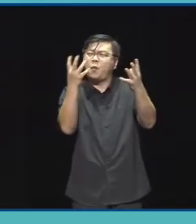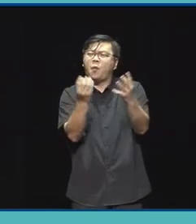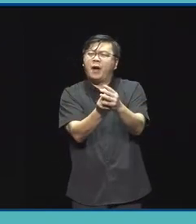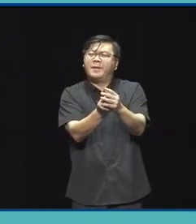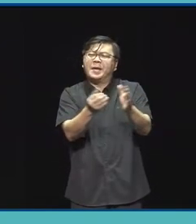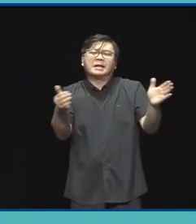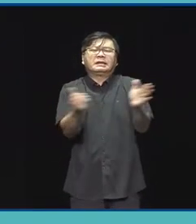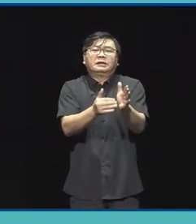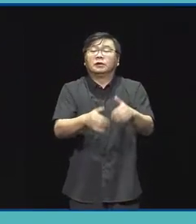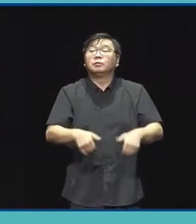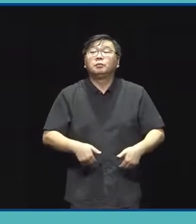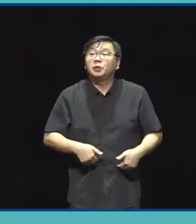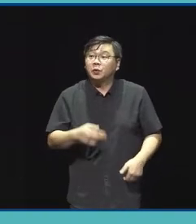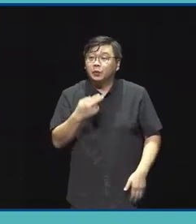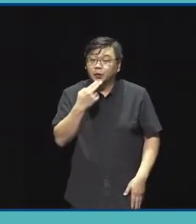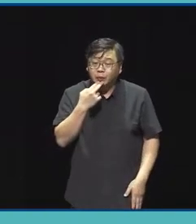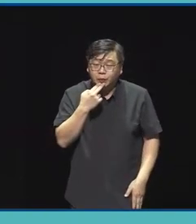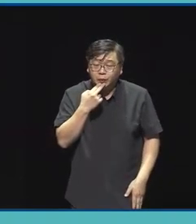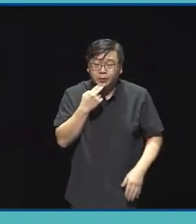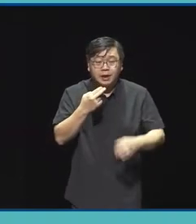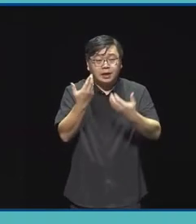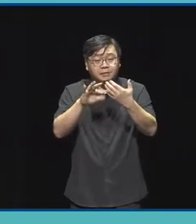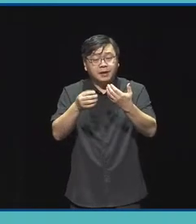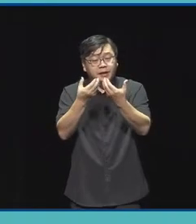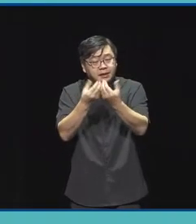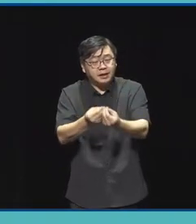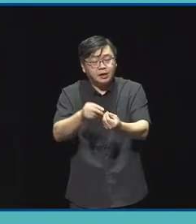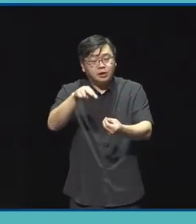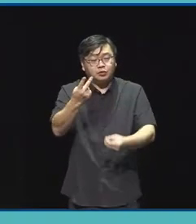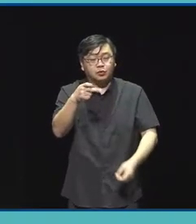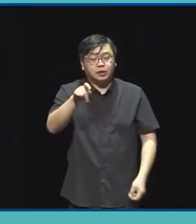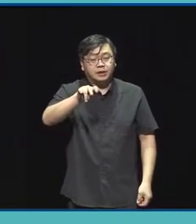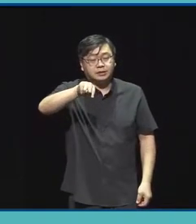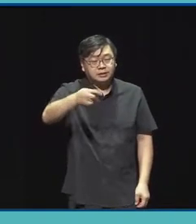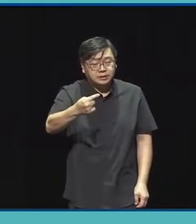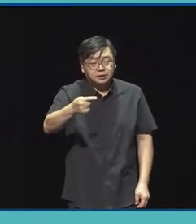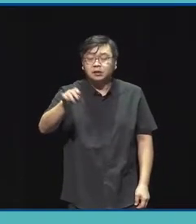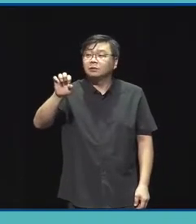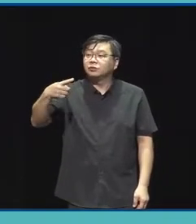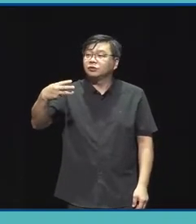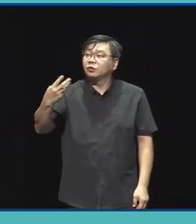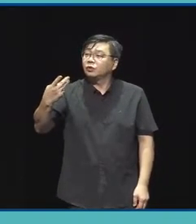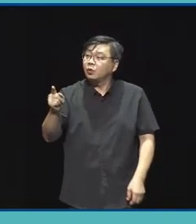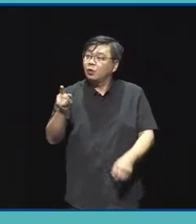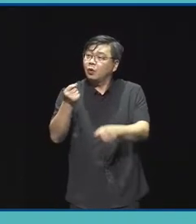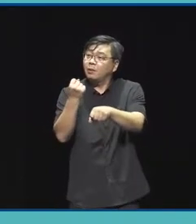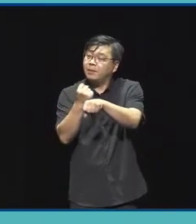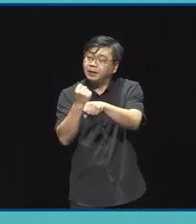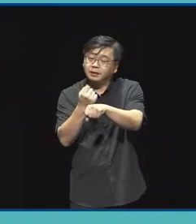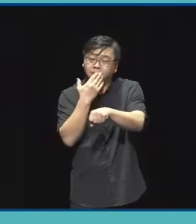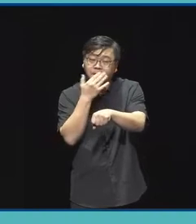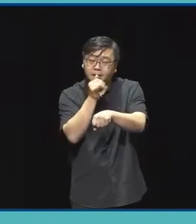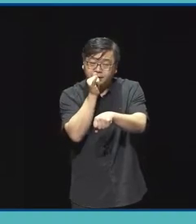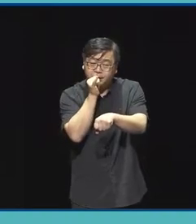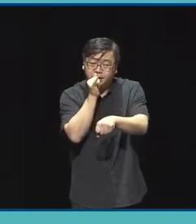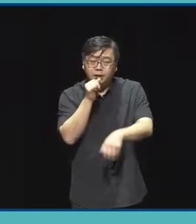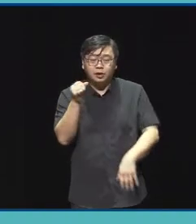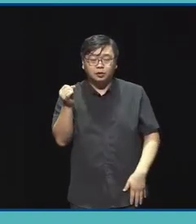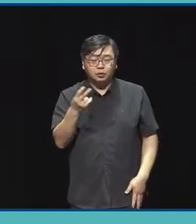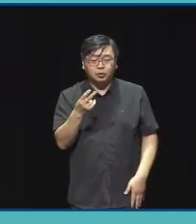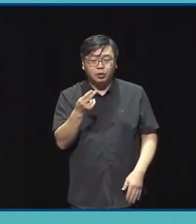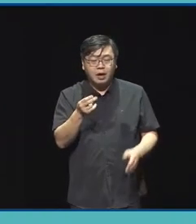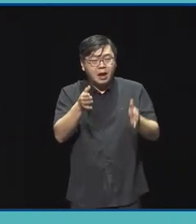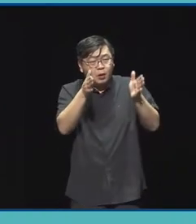프로토타입이나 시연 쇼케이스 등 여러 가지 형태들을 다 수용을 합니다 그리고 이 사업도 이런 과정과 실험에 대한 도전이기